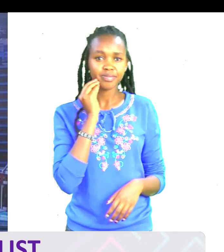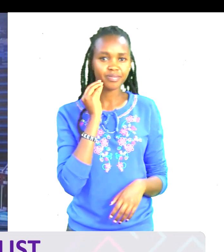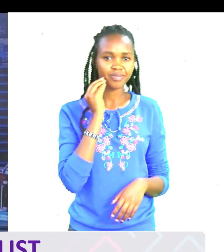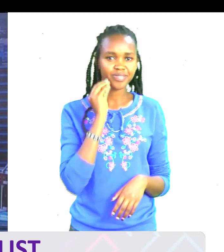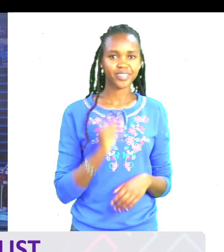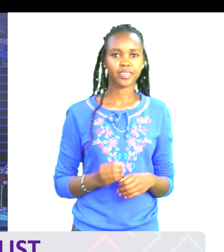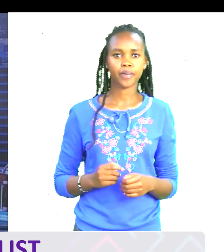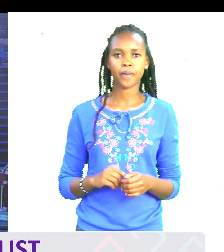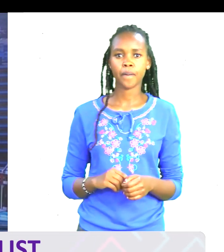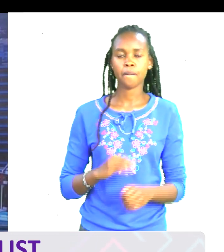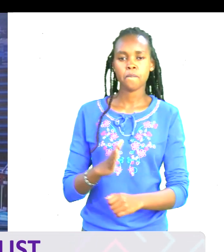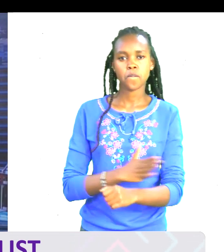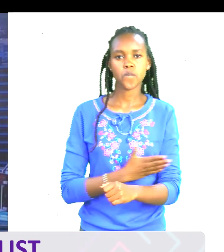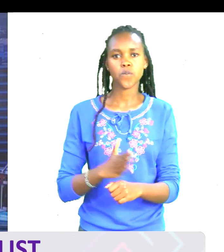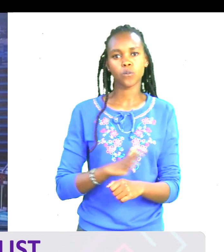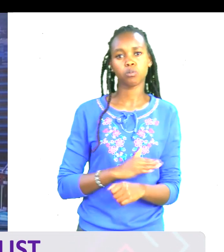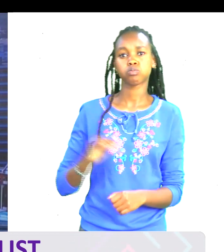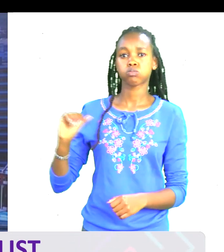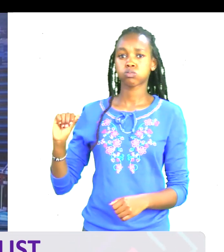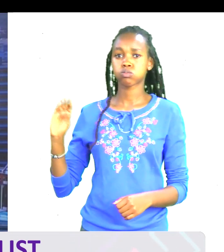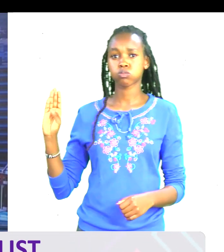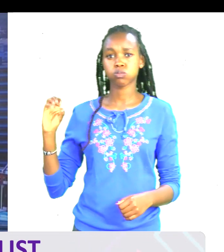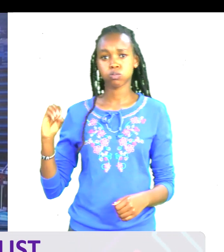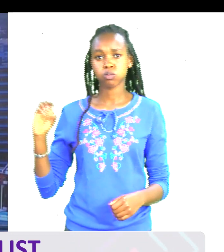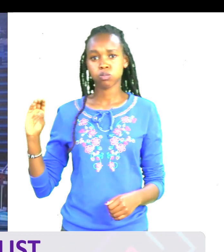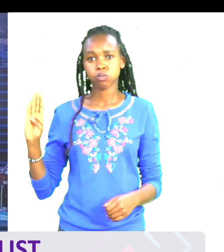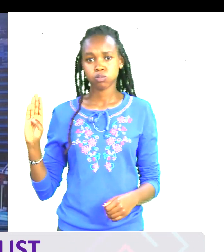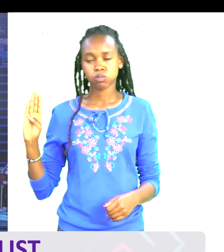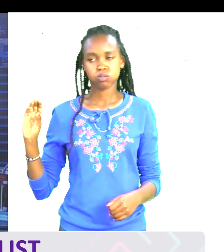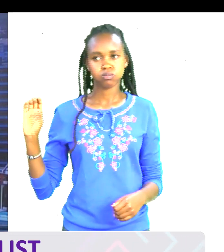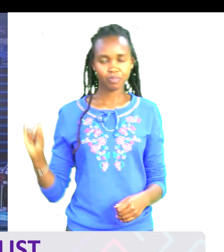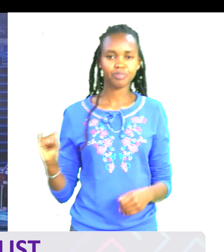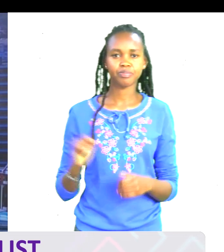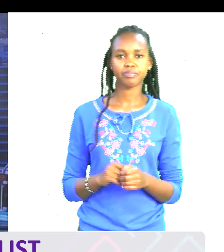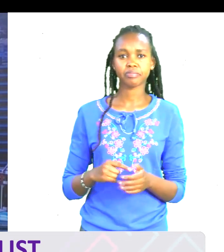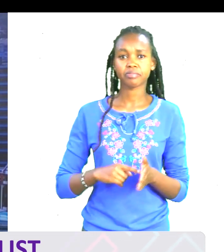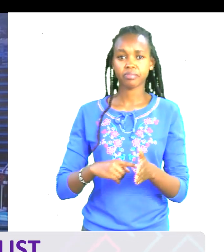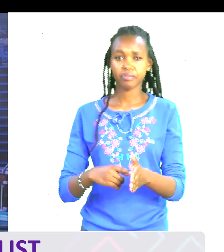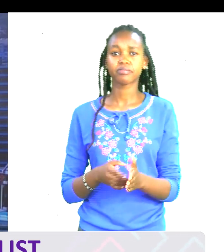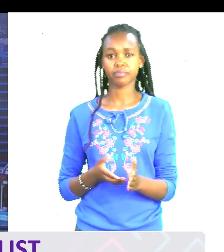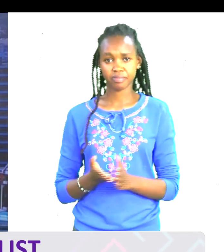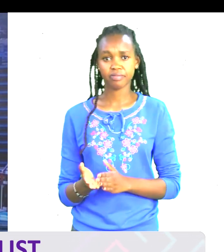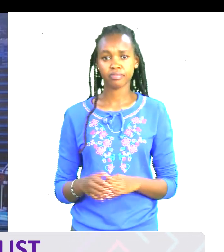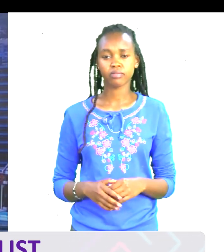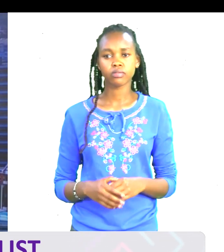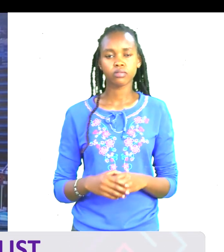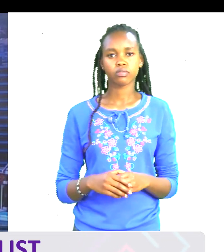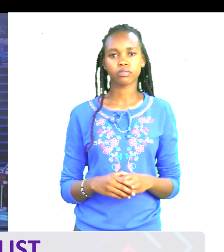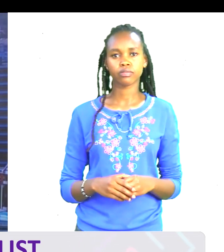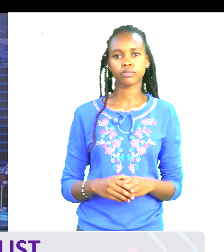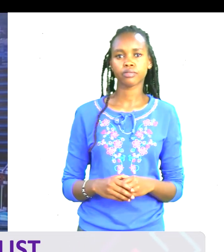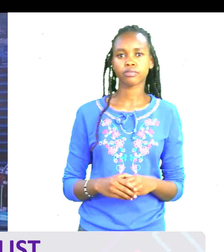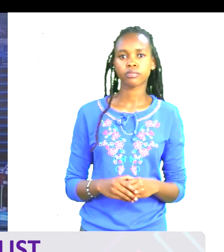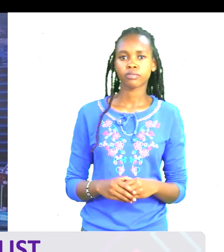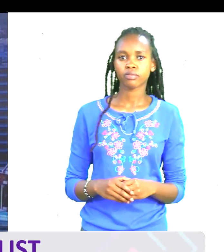Ni cheze abubi, ya pato rankings, lazima ishuki, lazima ikamthru. Alafu, naona hapa, Steve